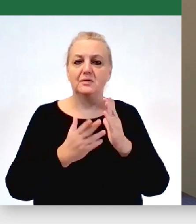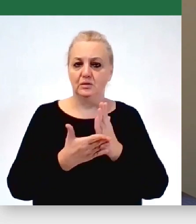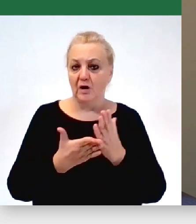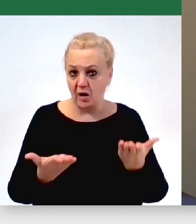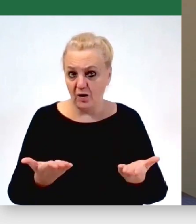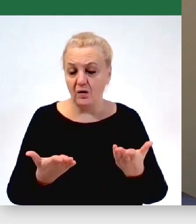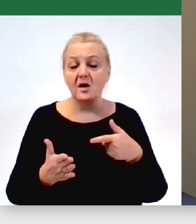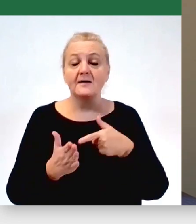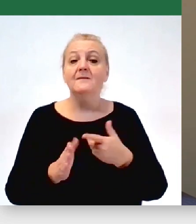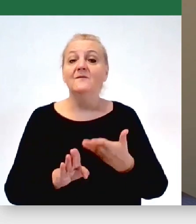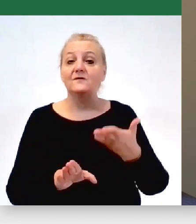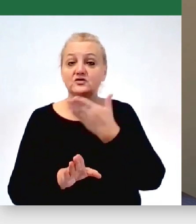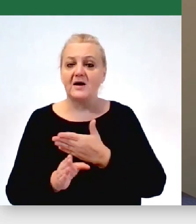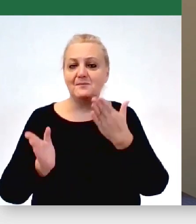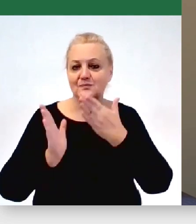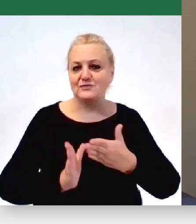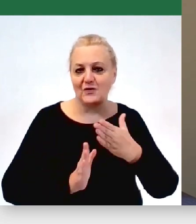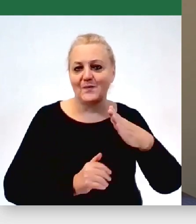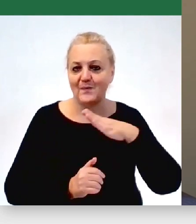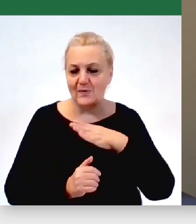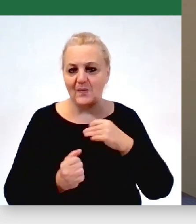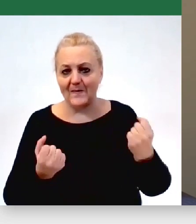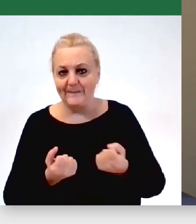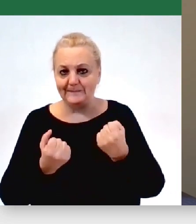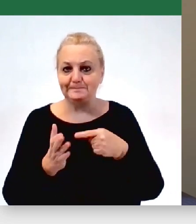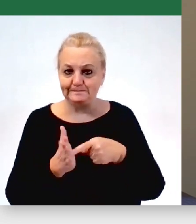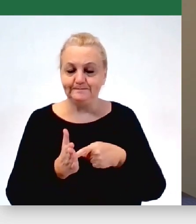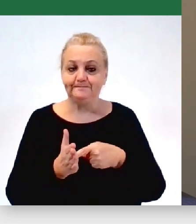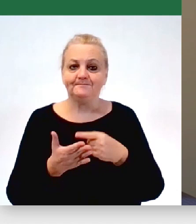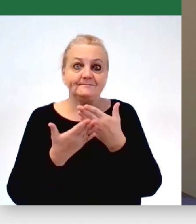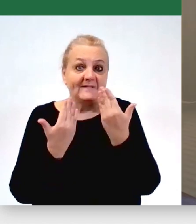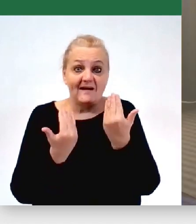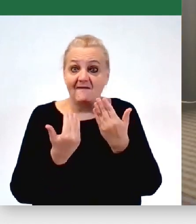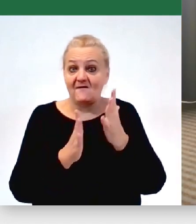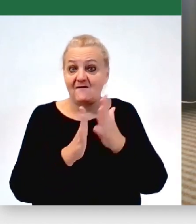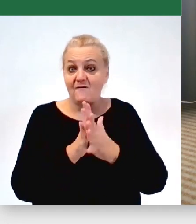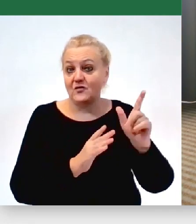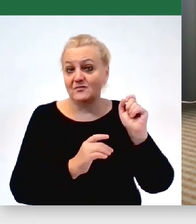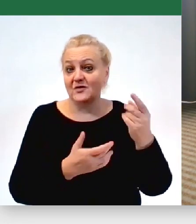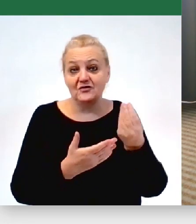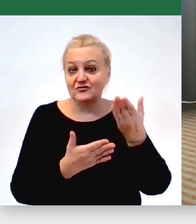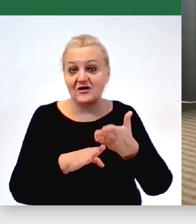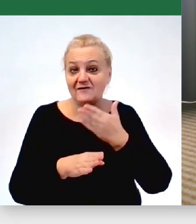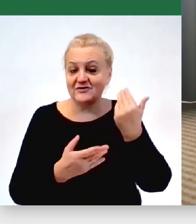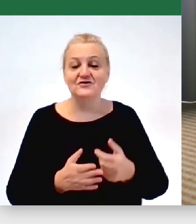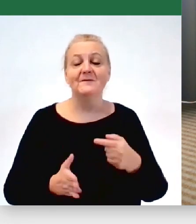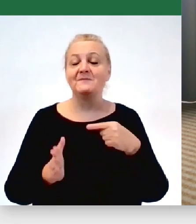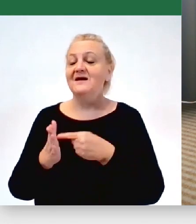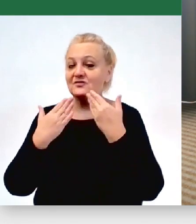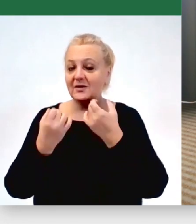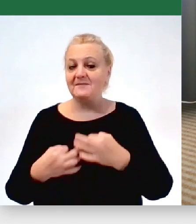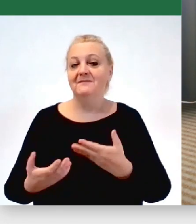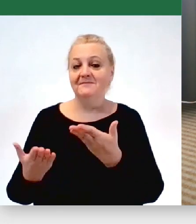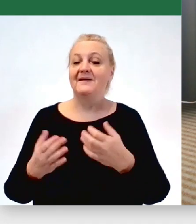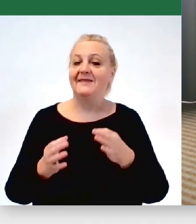dlatego, że wcześniej się do tego po prostu próbowaliśmy przygotować, nie wiedząc o tym, że będzie wojna. Dziękuję bardzo. I teraz karkołomne